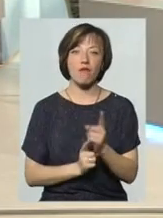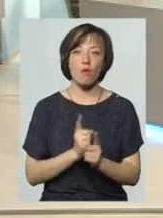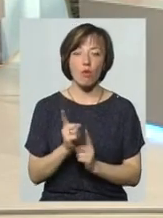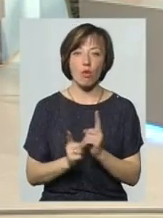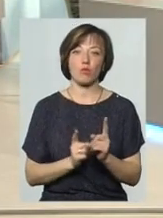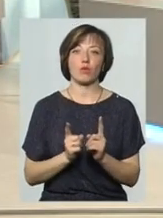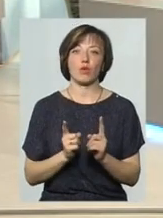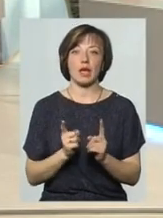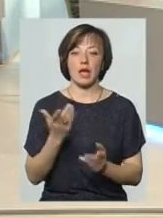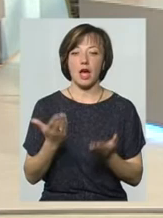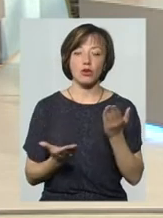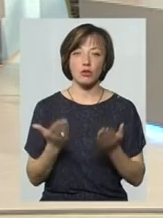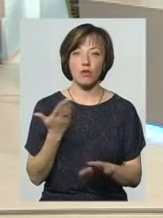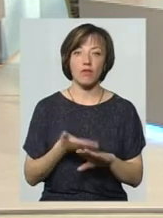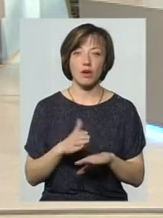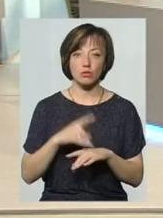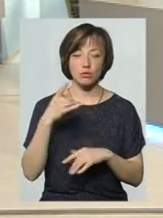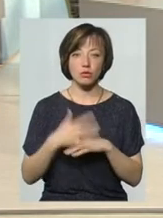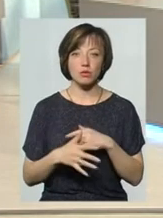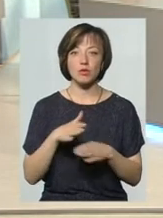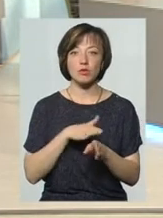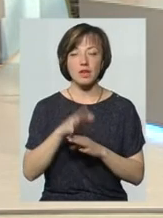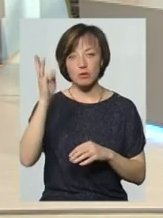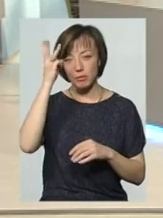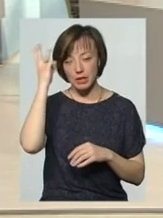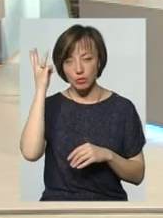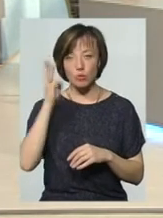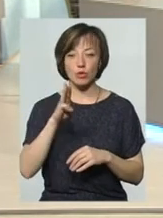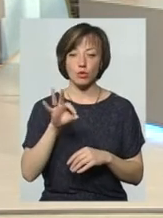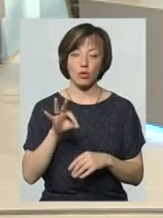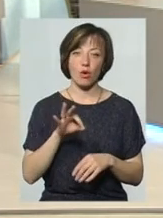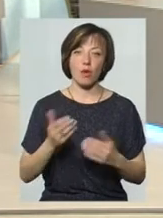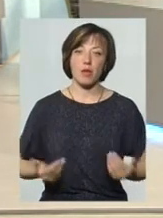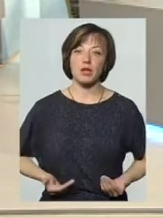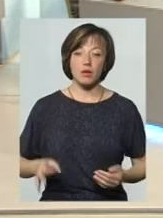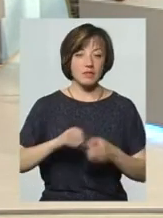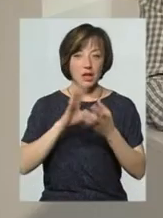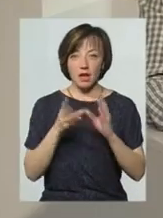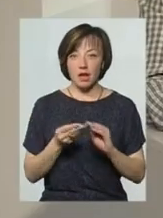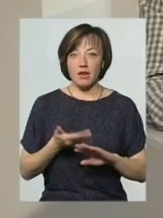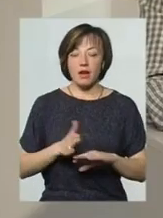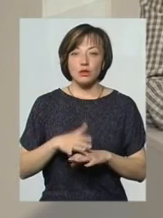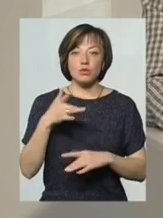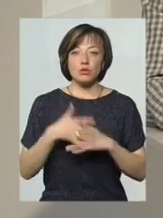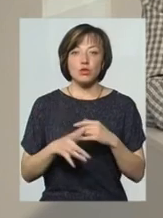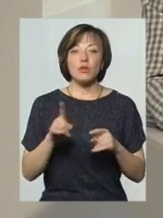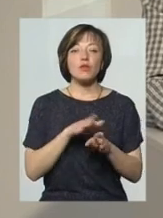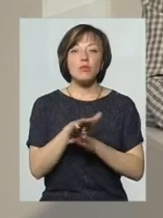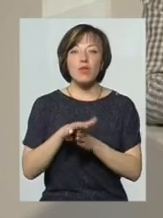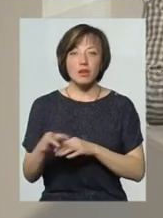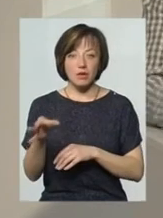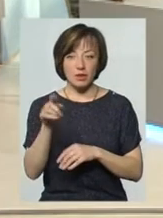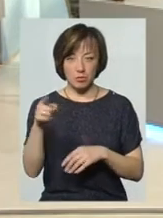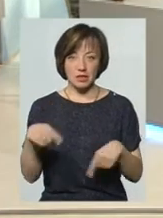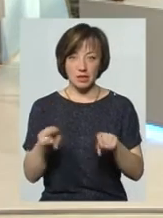тому що якщо важко зрозуміти, що відбувається в Хмельницькому, то мешканцям області взагалі ще важче зрозуміти, що відбувається в області. Тому